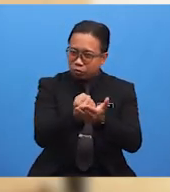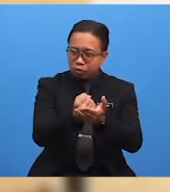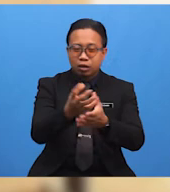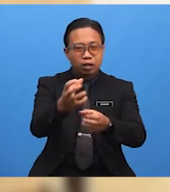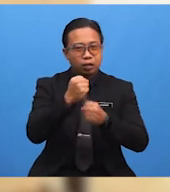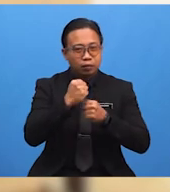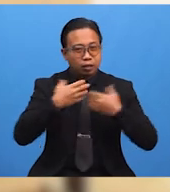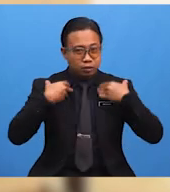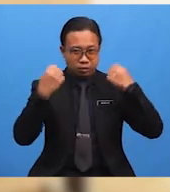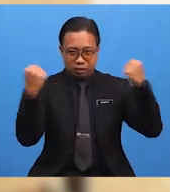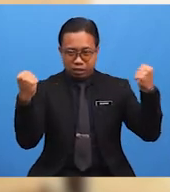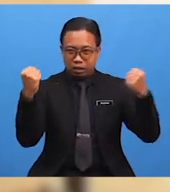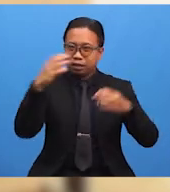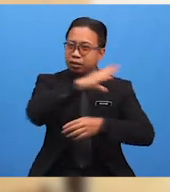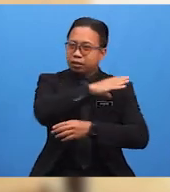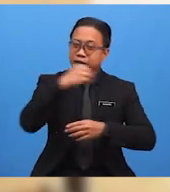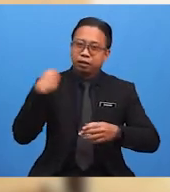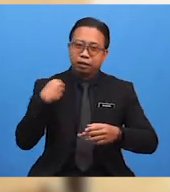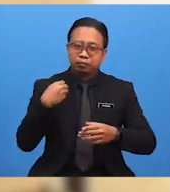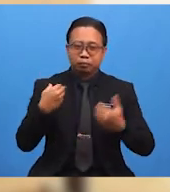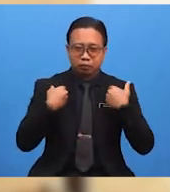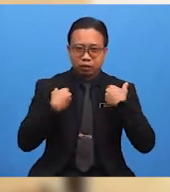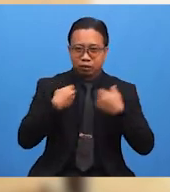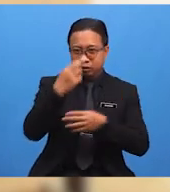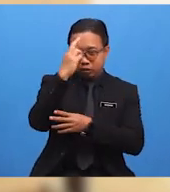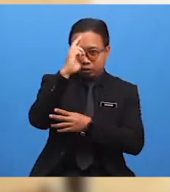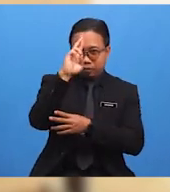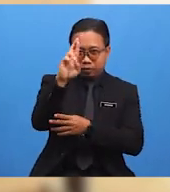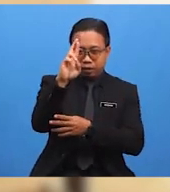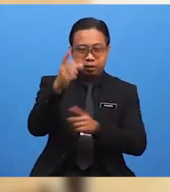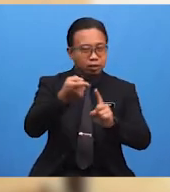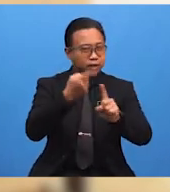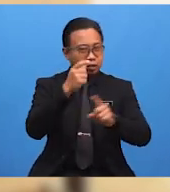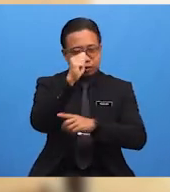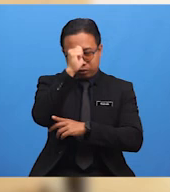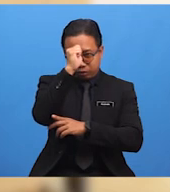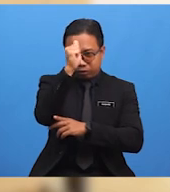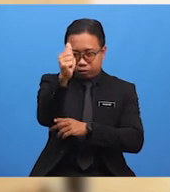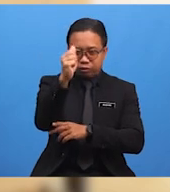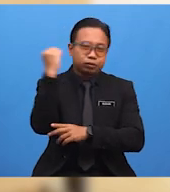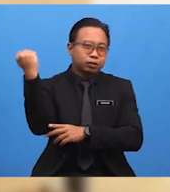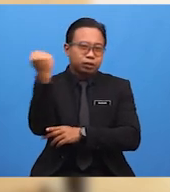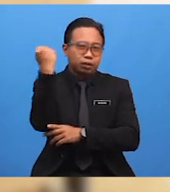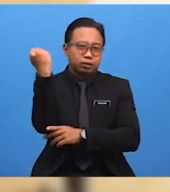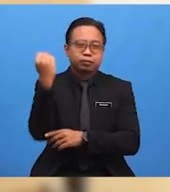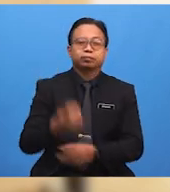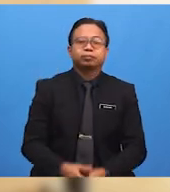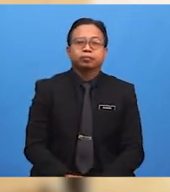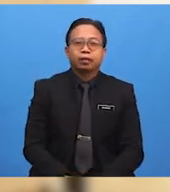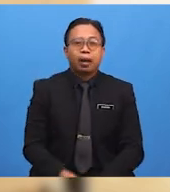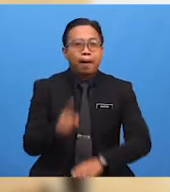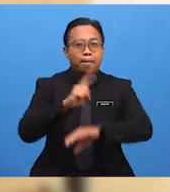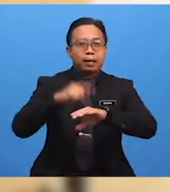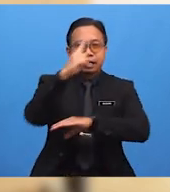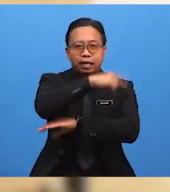nikmat kesihatan dan dilimpahi rahmat Allah SWT sentiasa Pada